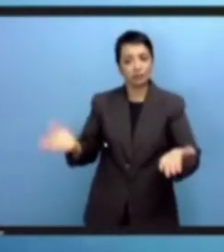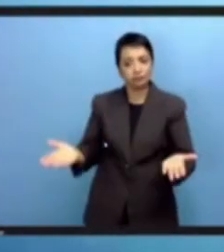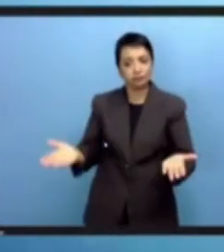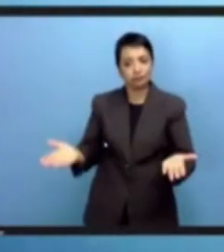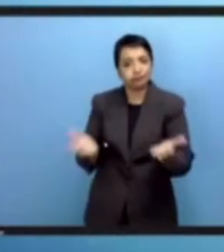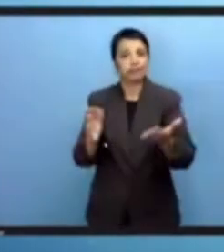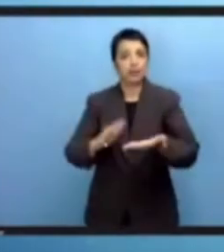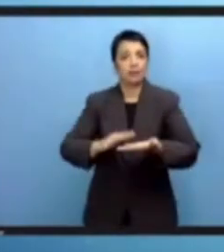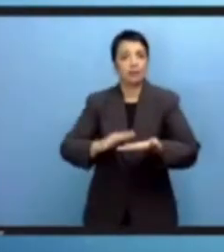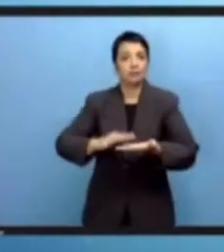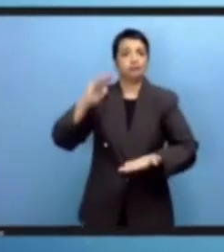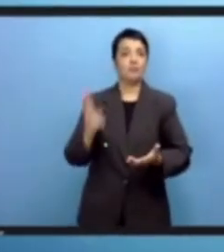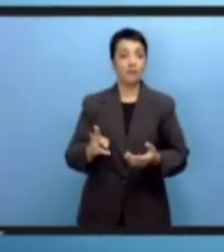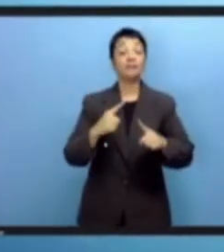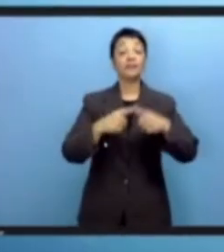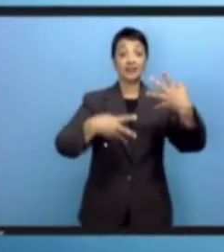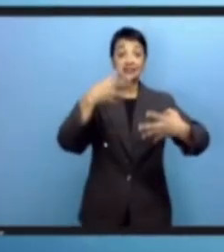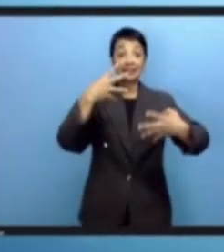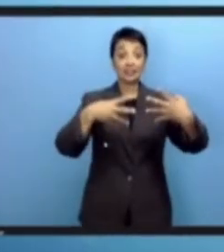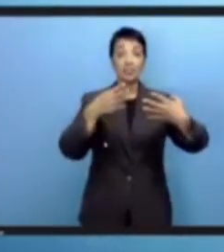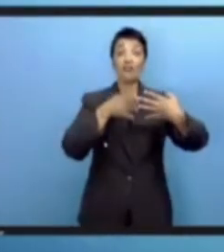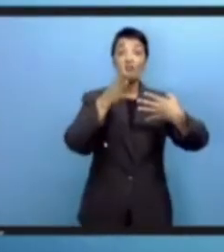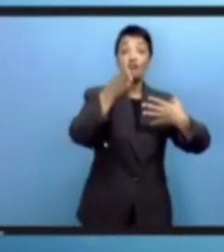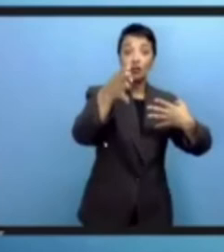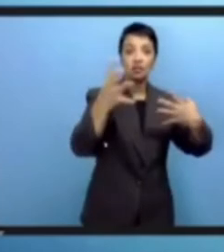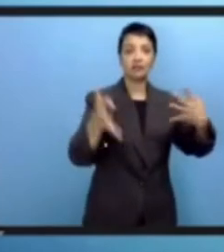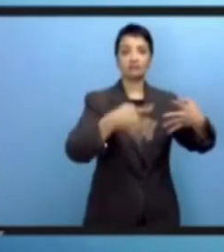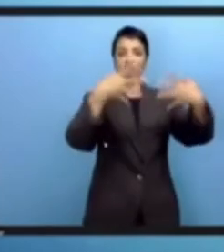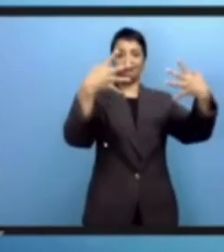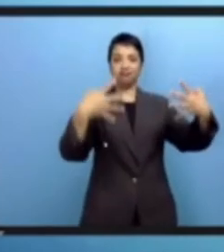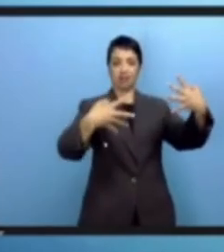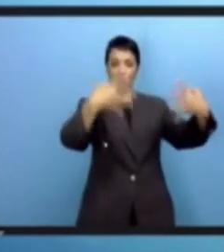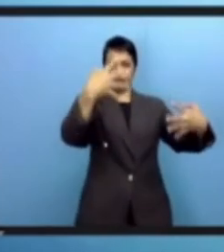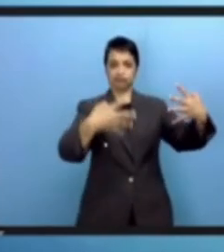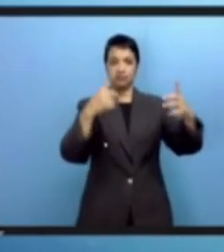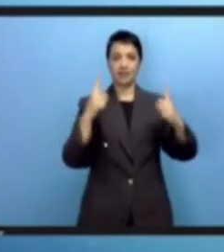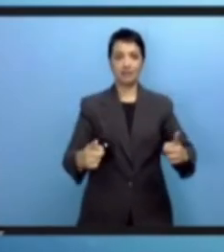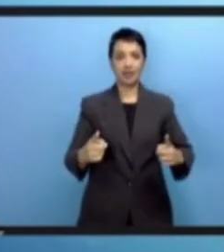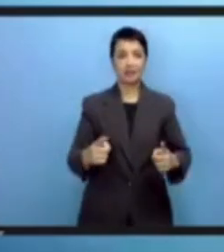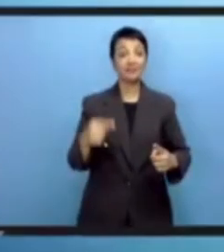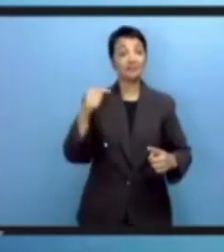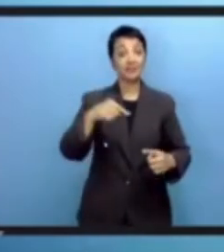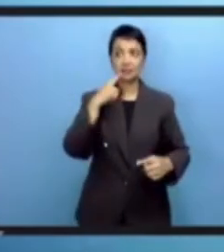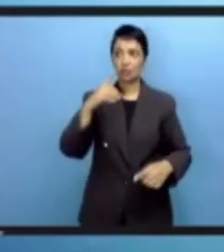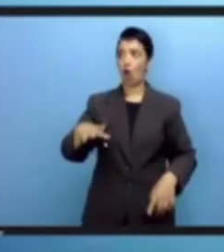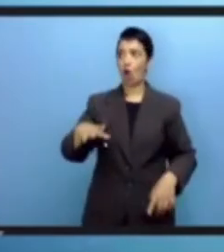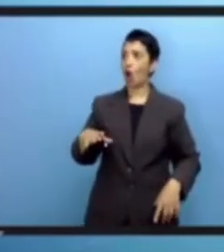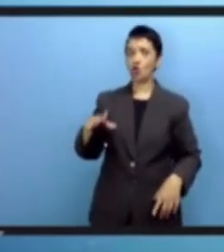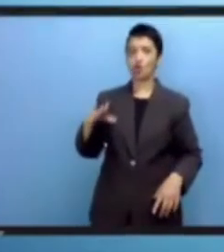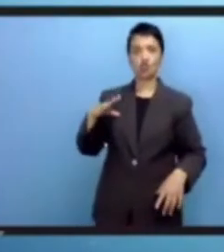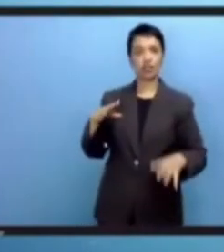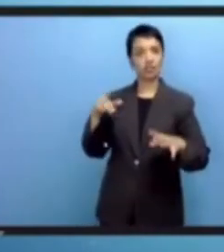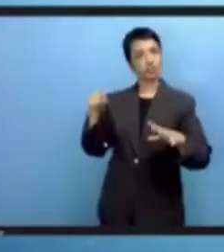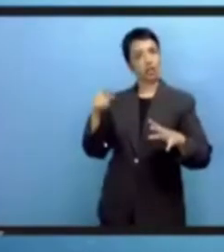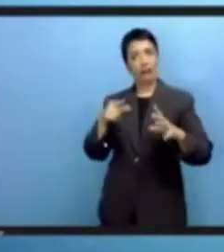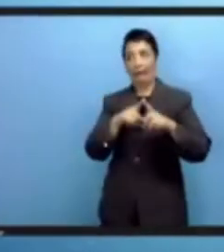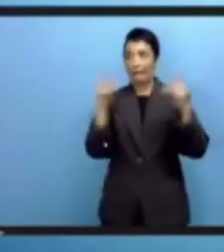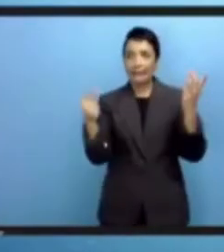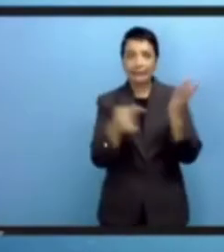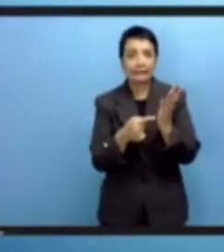مجال الصحة والاقتصاد الأخضر إن هذه